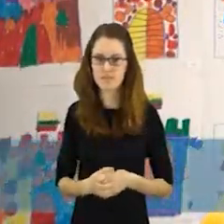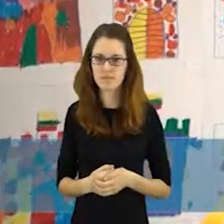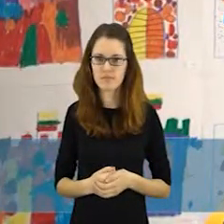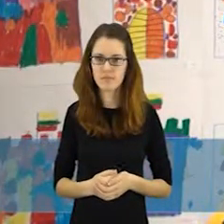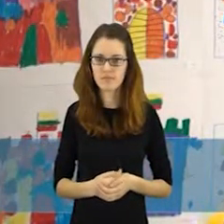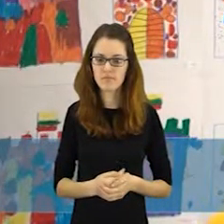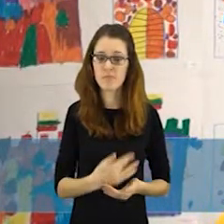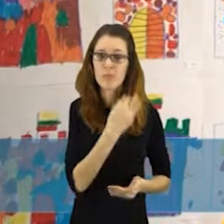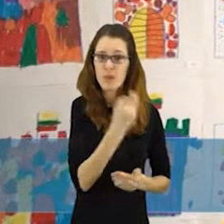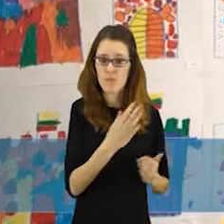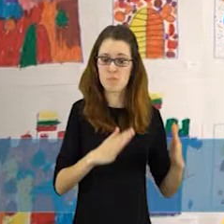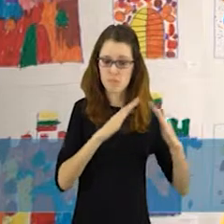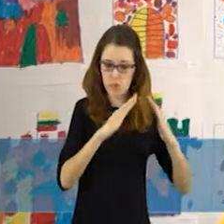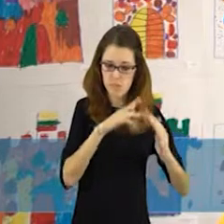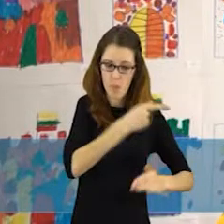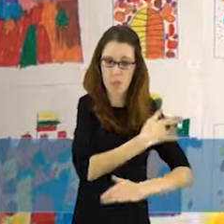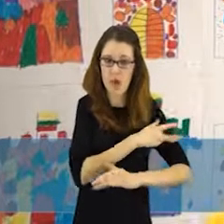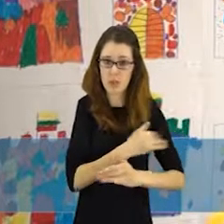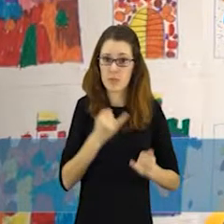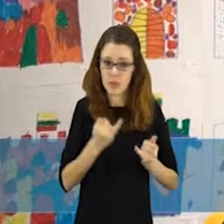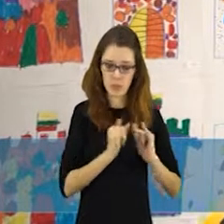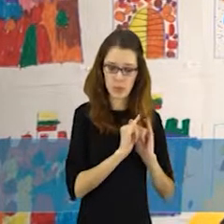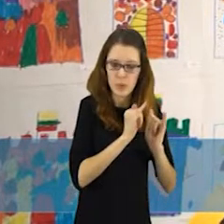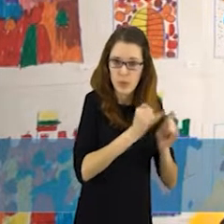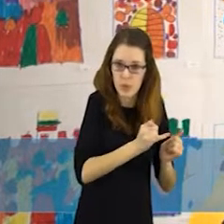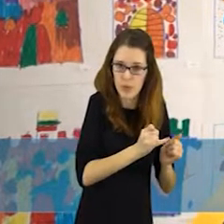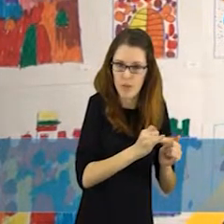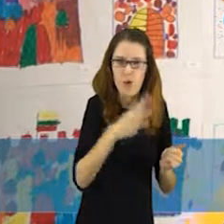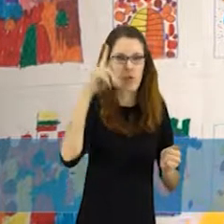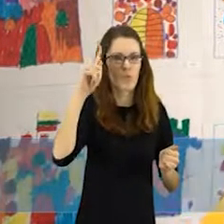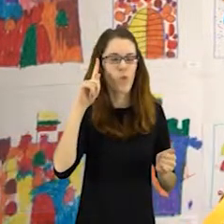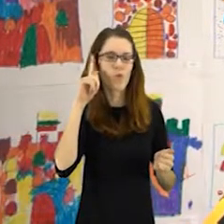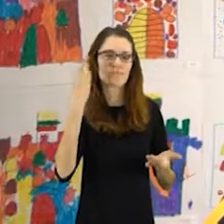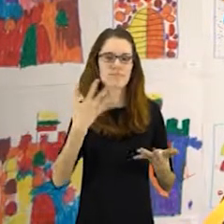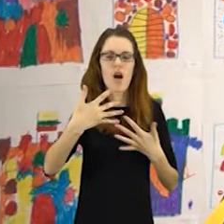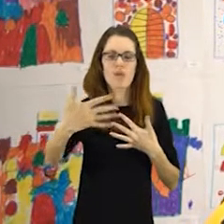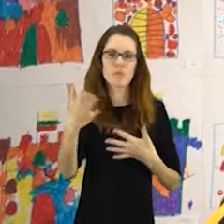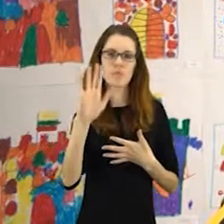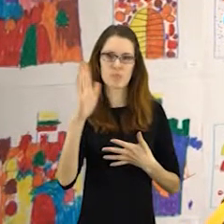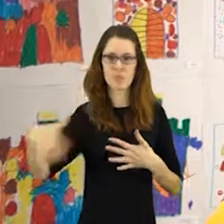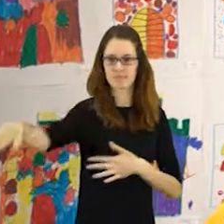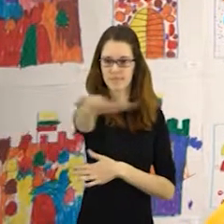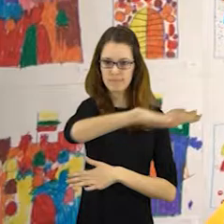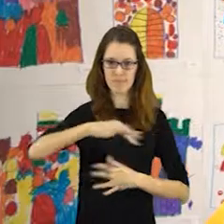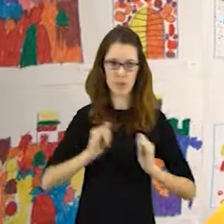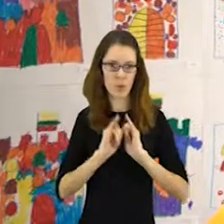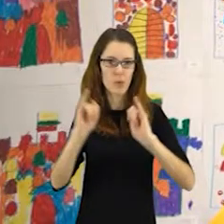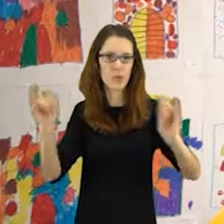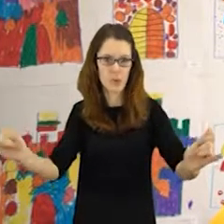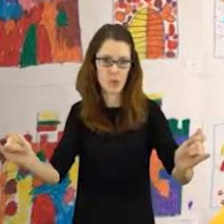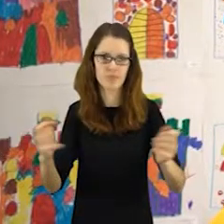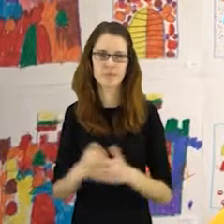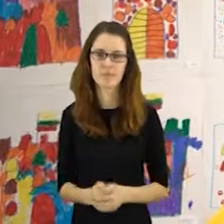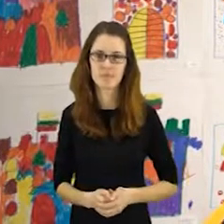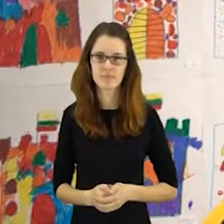Bandysim mūsų paslaugas, kurias mes šiandien dienai teikiam tik kūdikių namų vaikams, bandysim tas paslaugas pasiūlyti ir mūsų